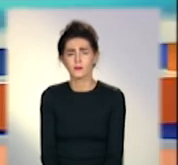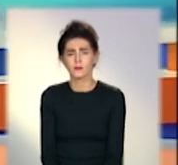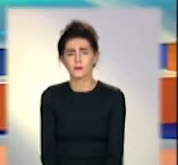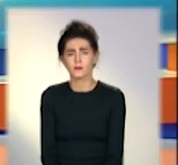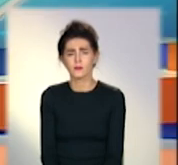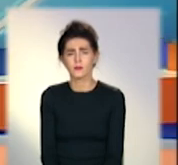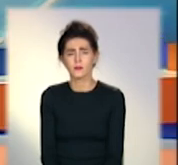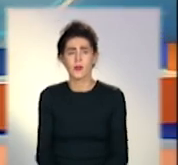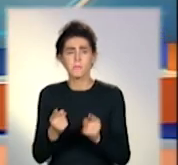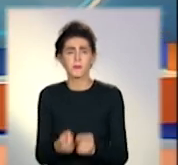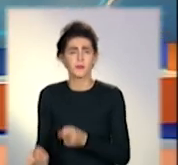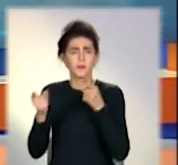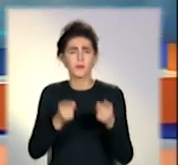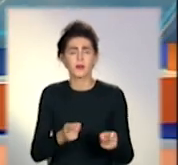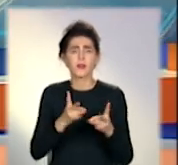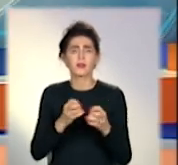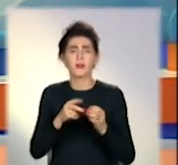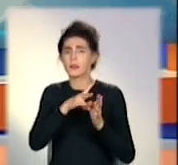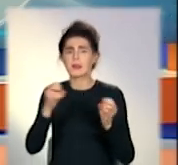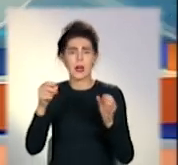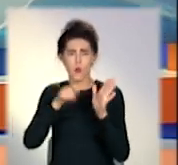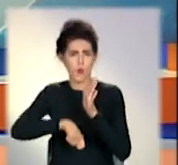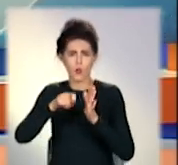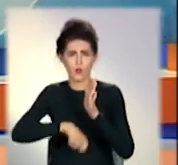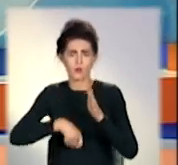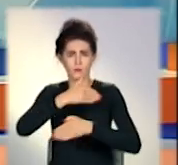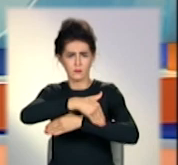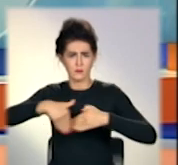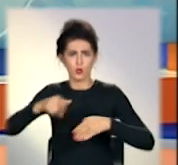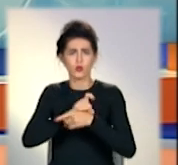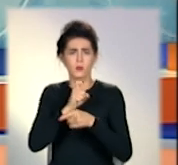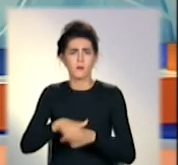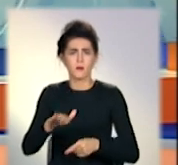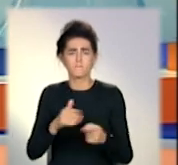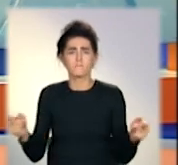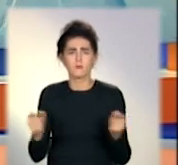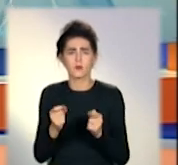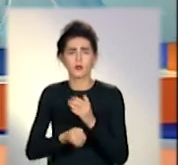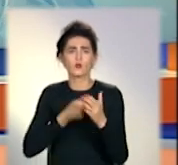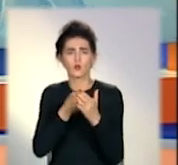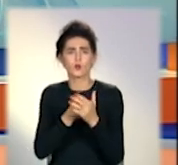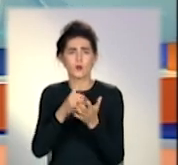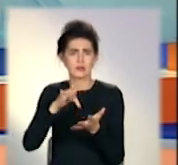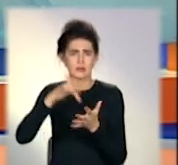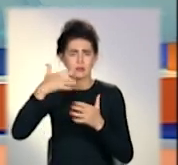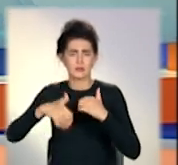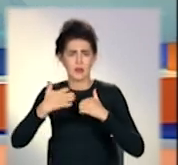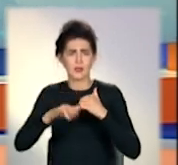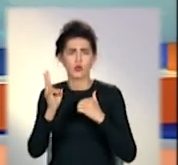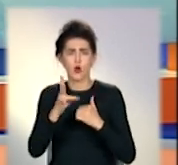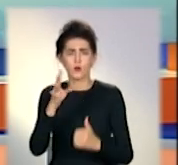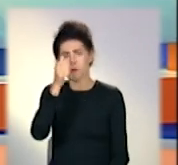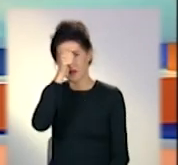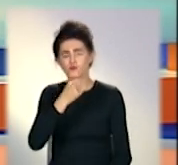Перехід на непідконтрольну територію Донбасу обмежили до середини листопада через коронавірус.